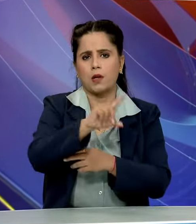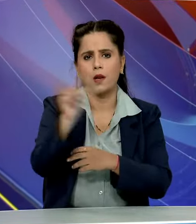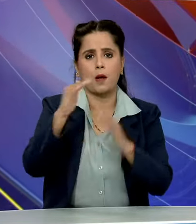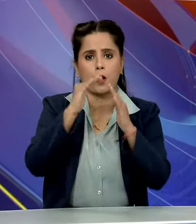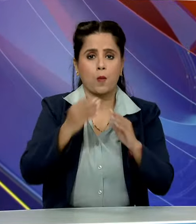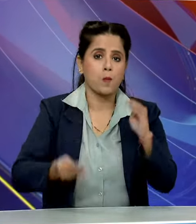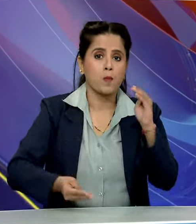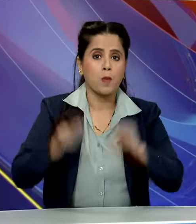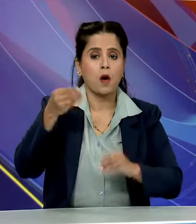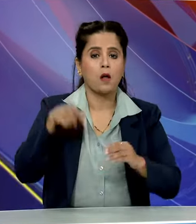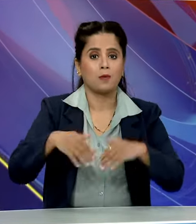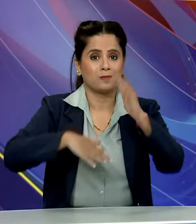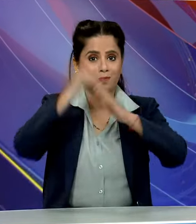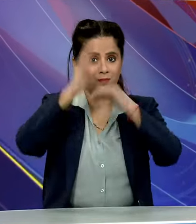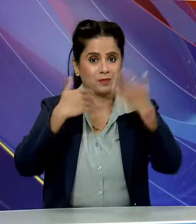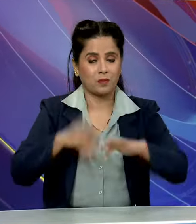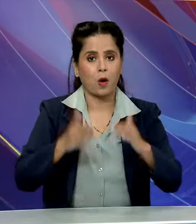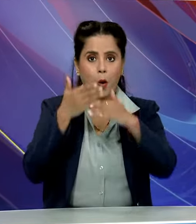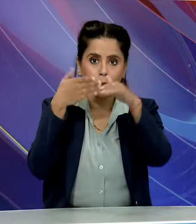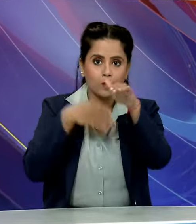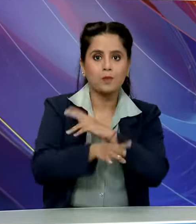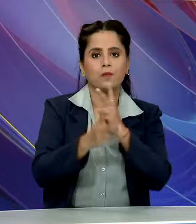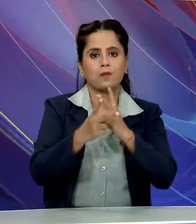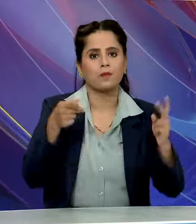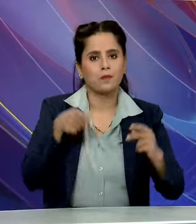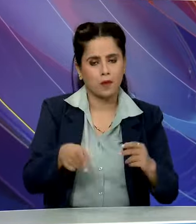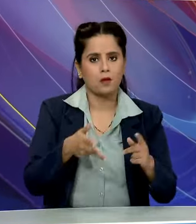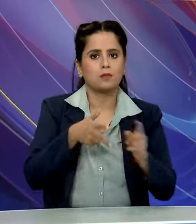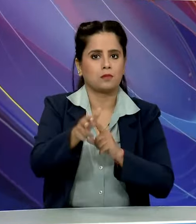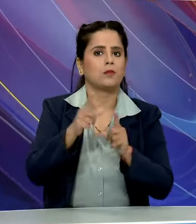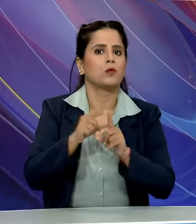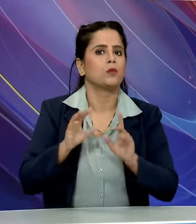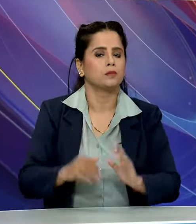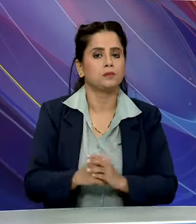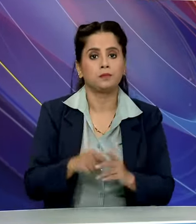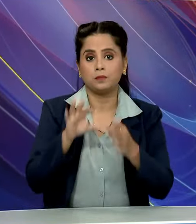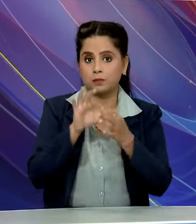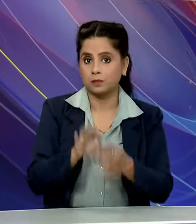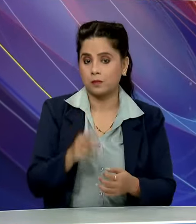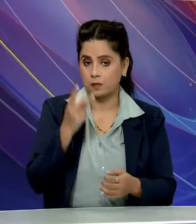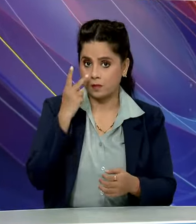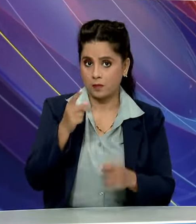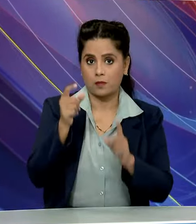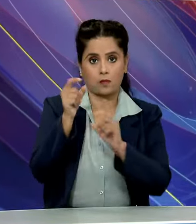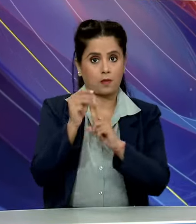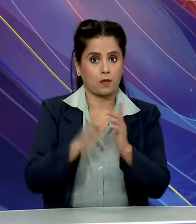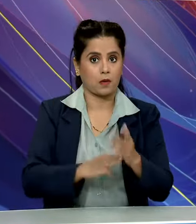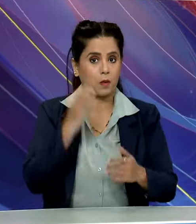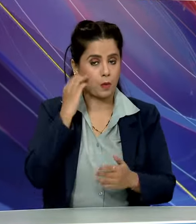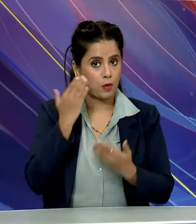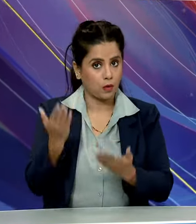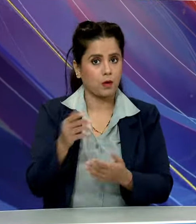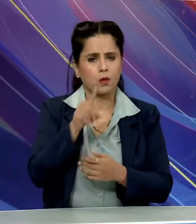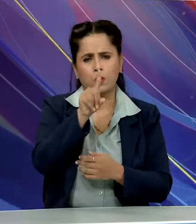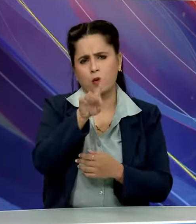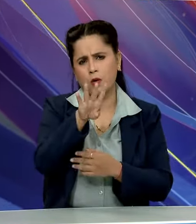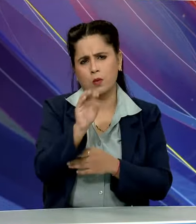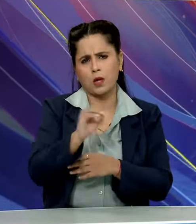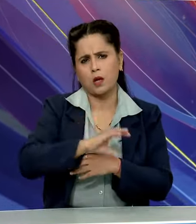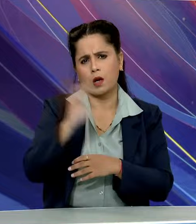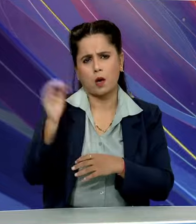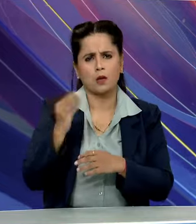ज्यादा घरों की ग्रह प्रविश का भी आज शुभारंप किया है इसके साथ ही प्रधान मंत्री ने लगभग 140